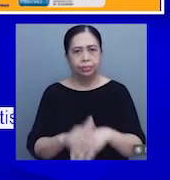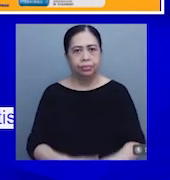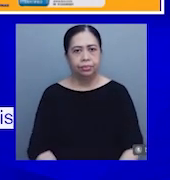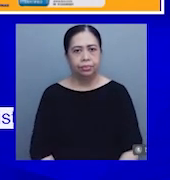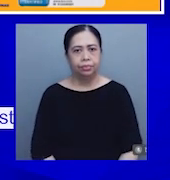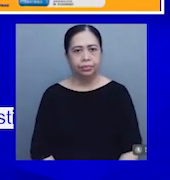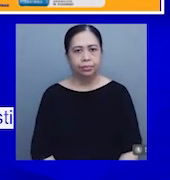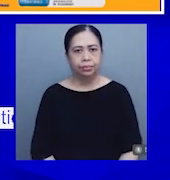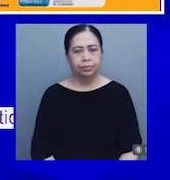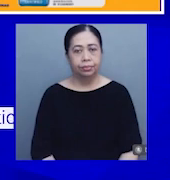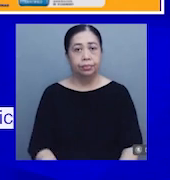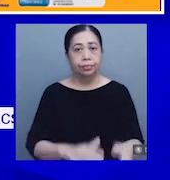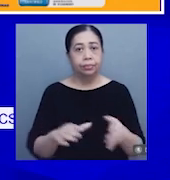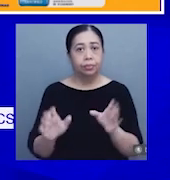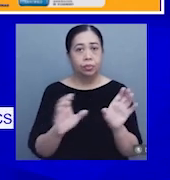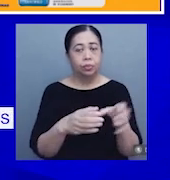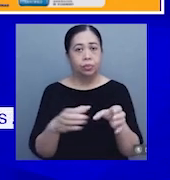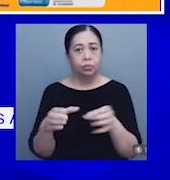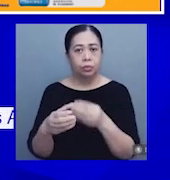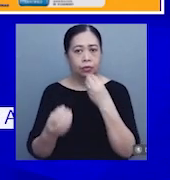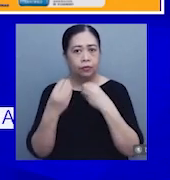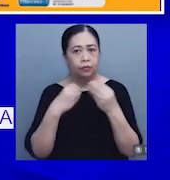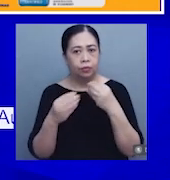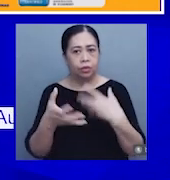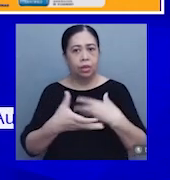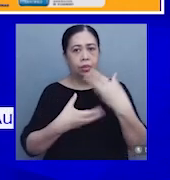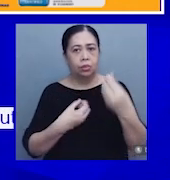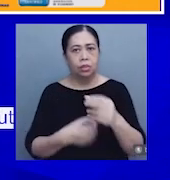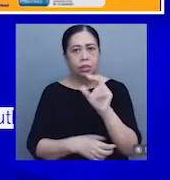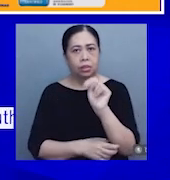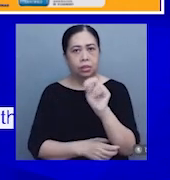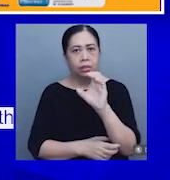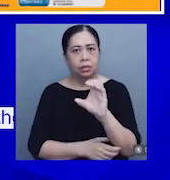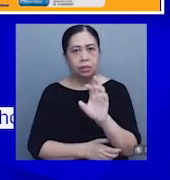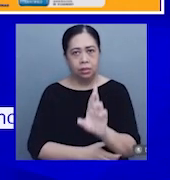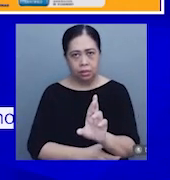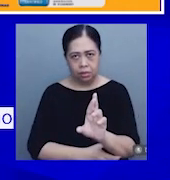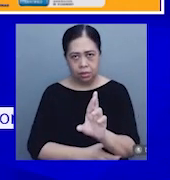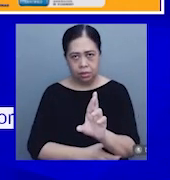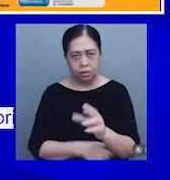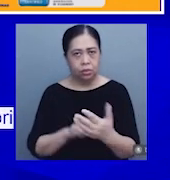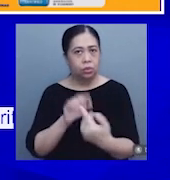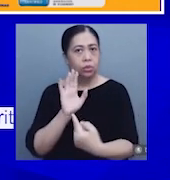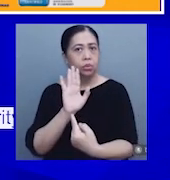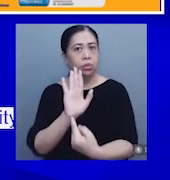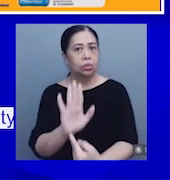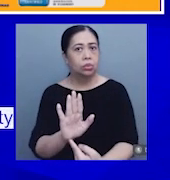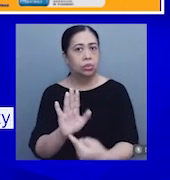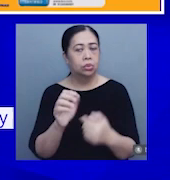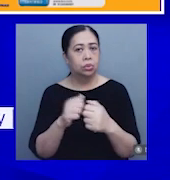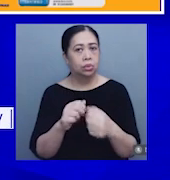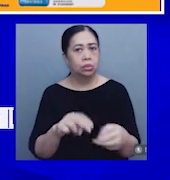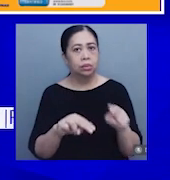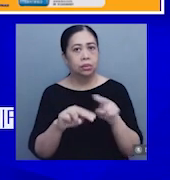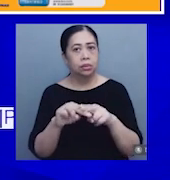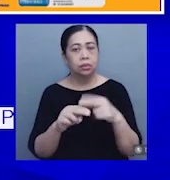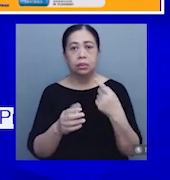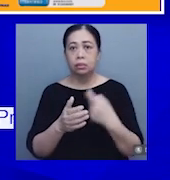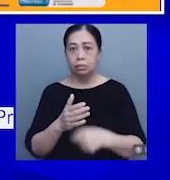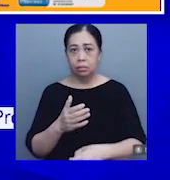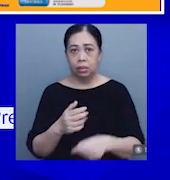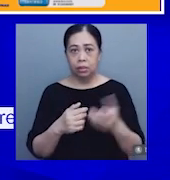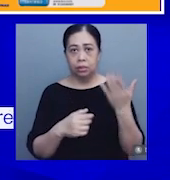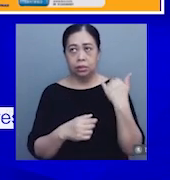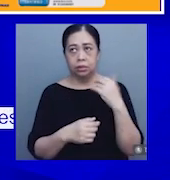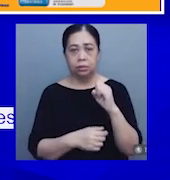Sa mga pangkat ng pagkain sa mga lugar sa labas ng National Capital Region, nagpakita ng pagtaas ng presyo nitong